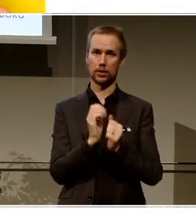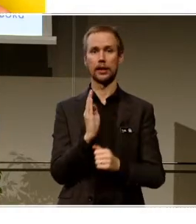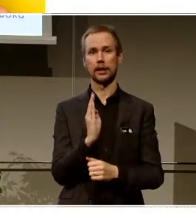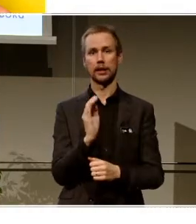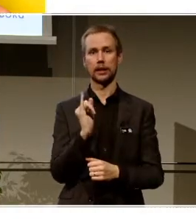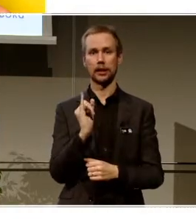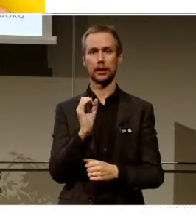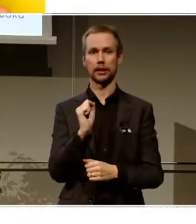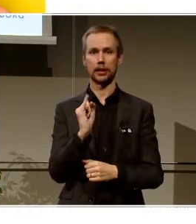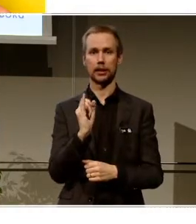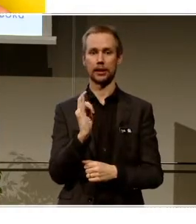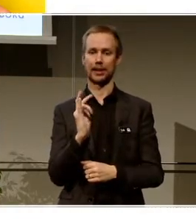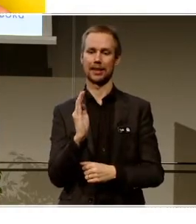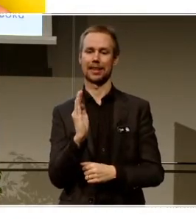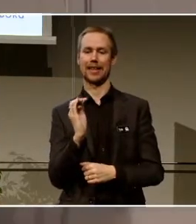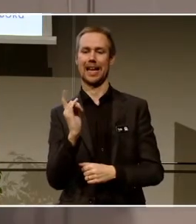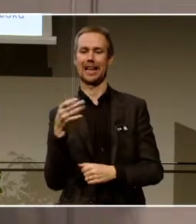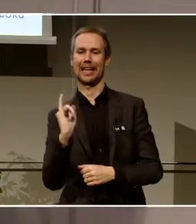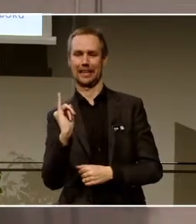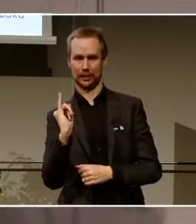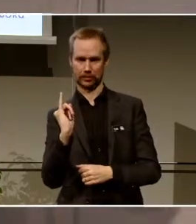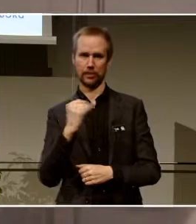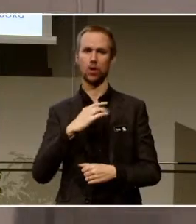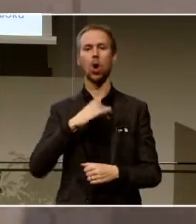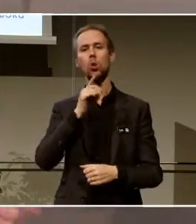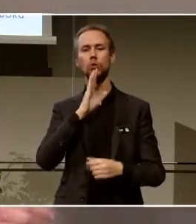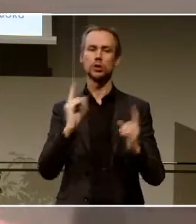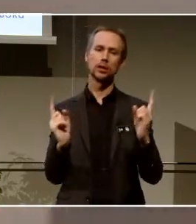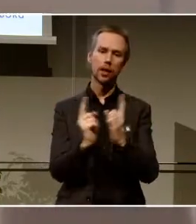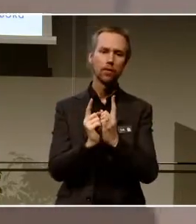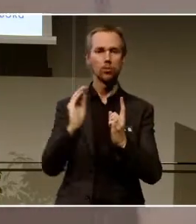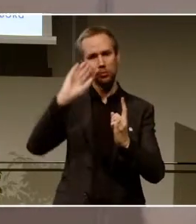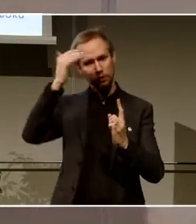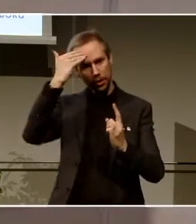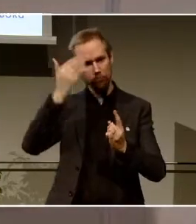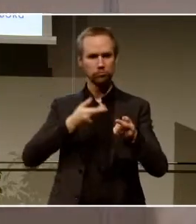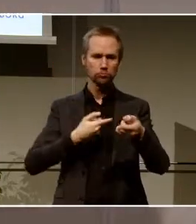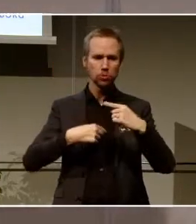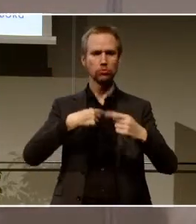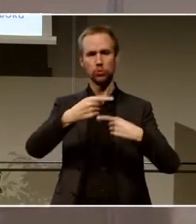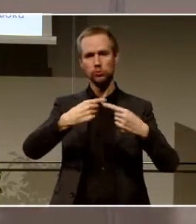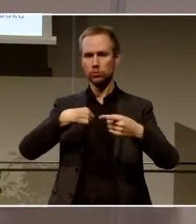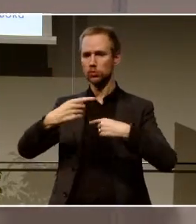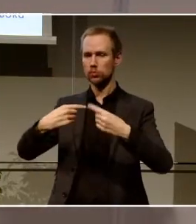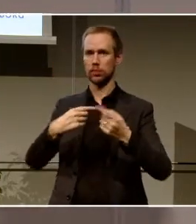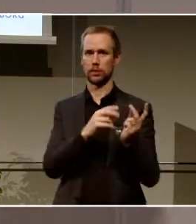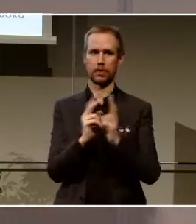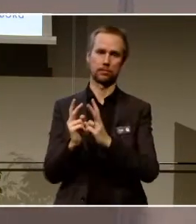lunchträffar för erfarenhetsbyten. På olika sätt. Med andra som jobbar med frågorna i staden.